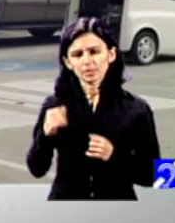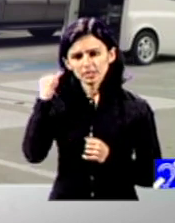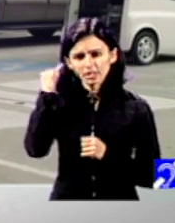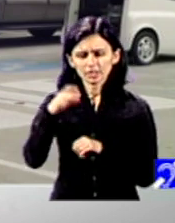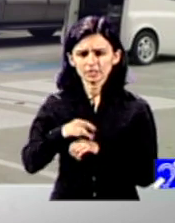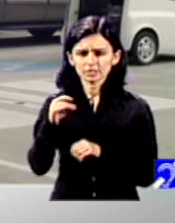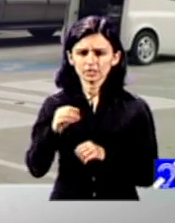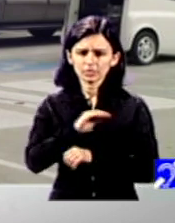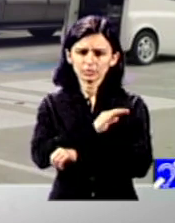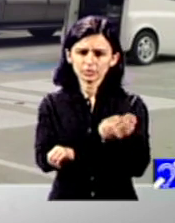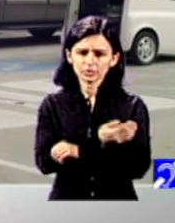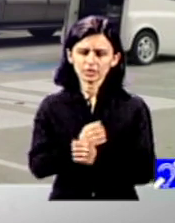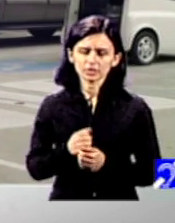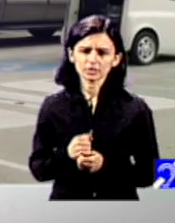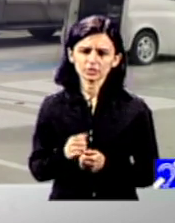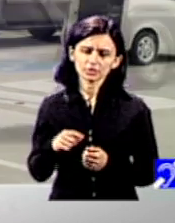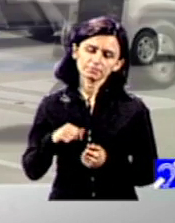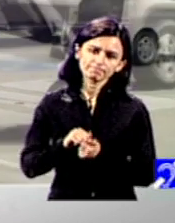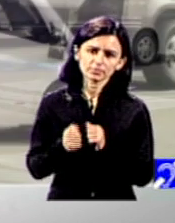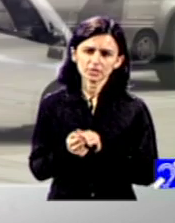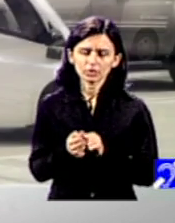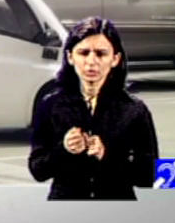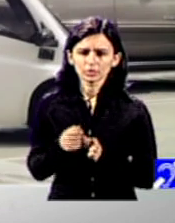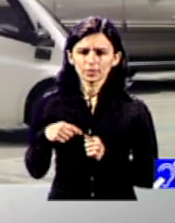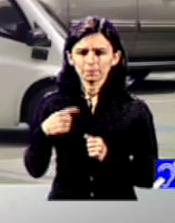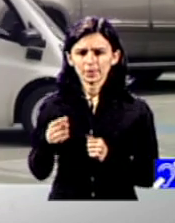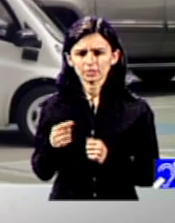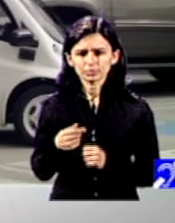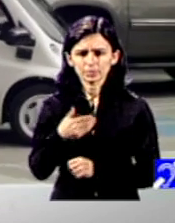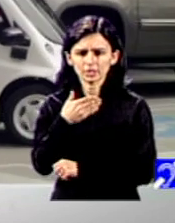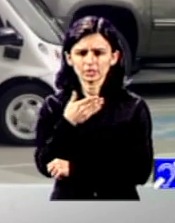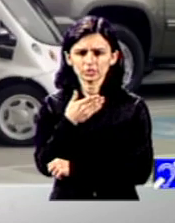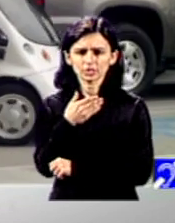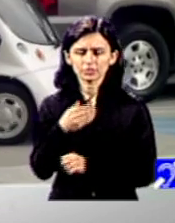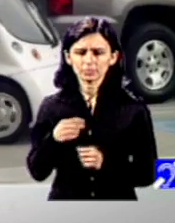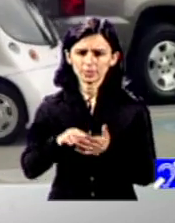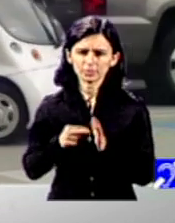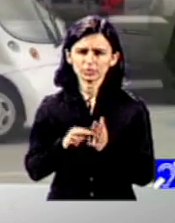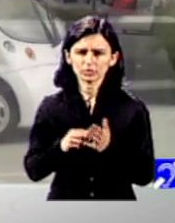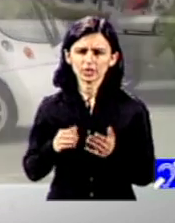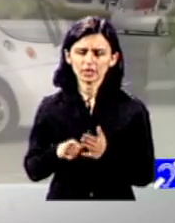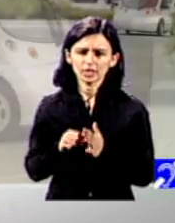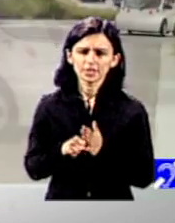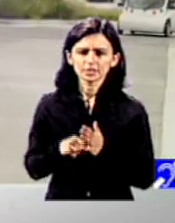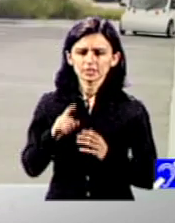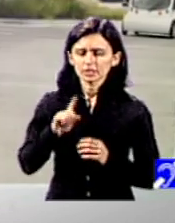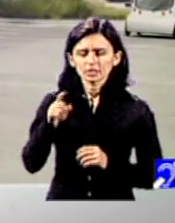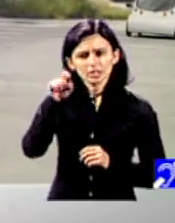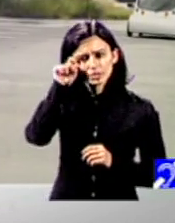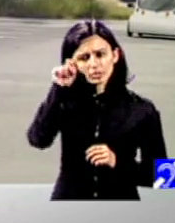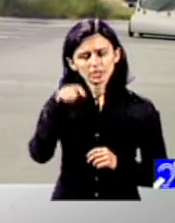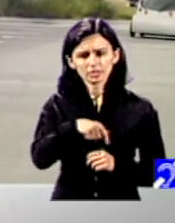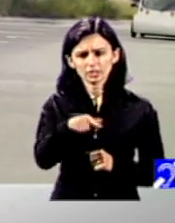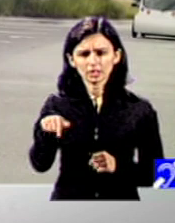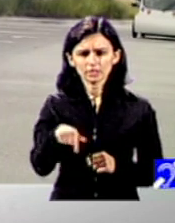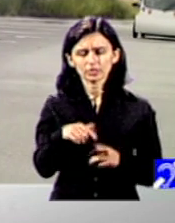sau la un lobby insistent ca urmare a unui lobby insistent din partea firmei producătoare eu nu cred că la noi din păcate